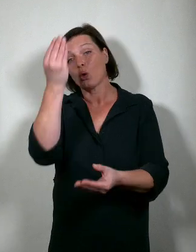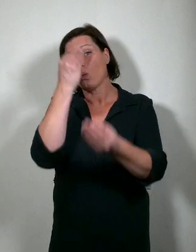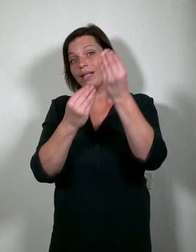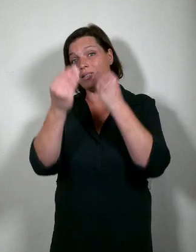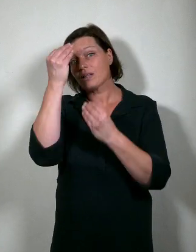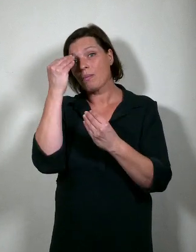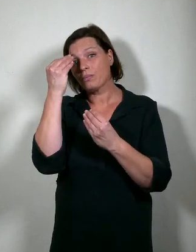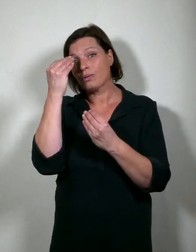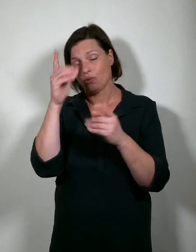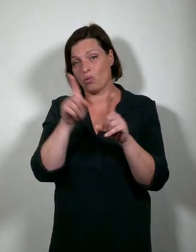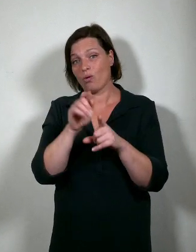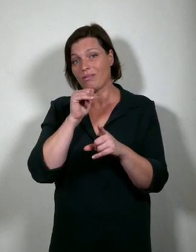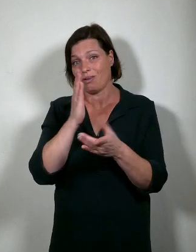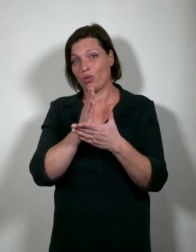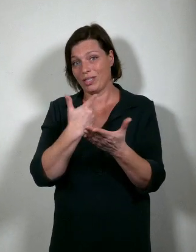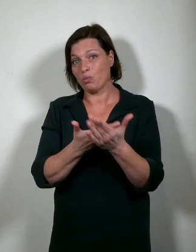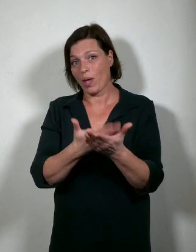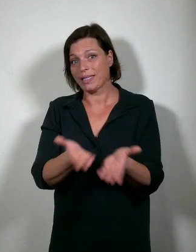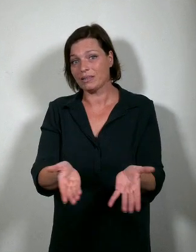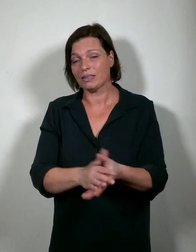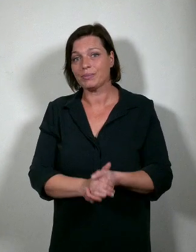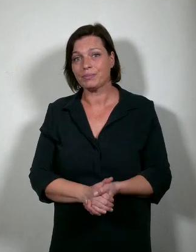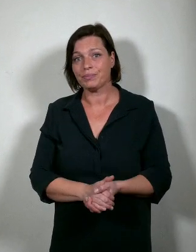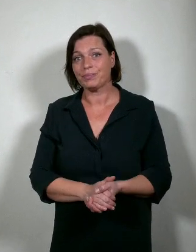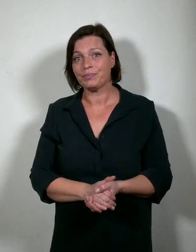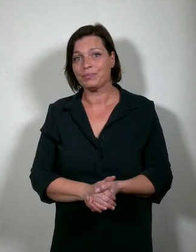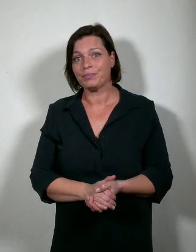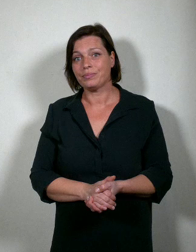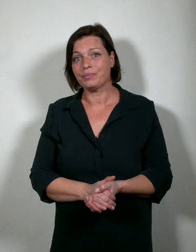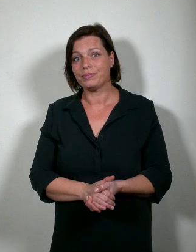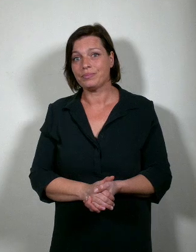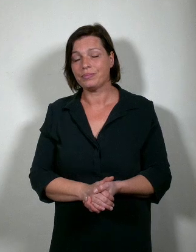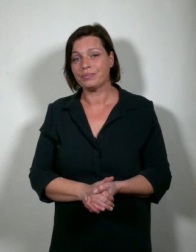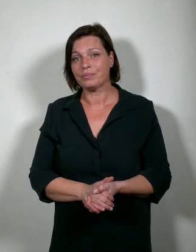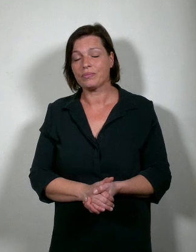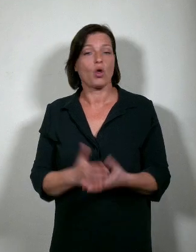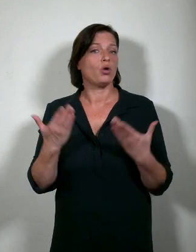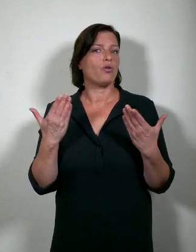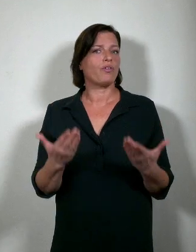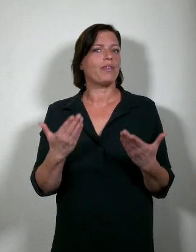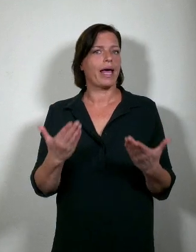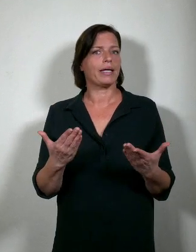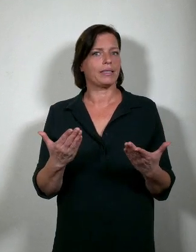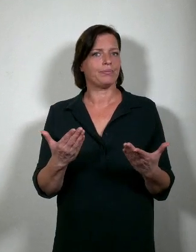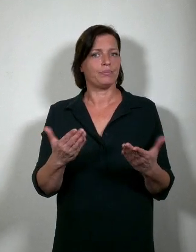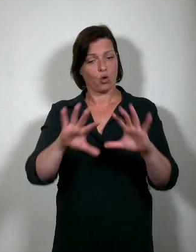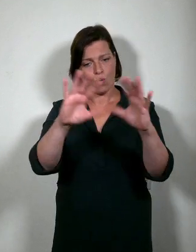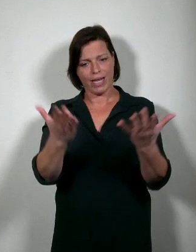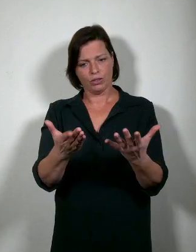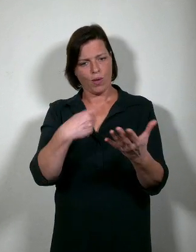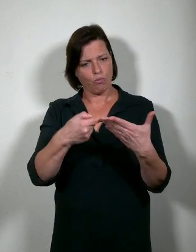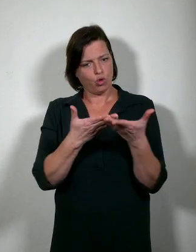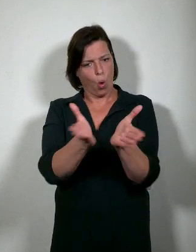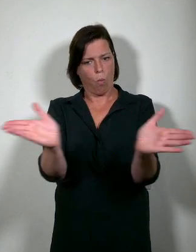leert ons ook dat. En ook vandaag moeten wij ons voor de wereld openstellen. Het